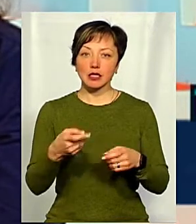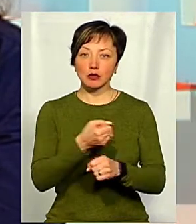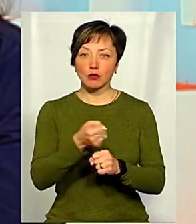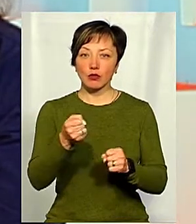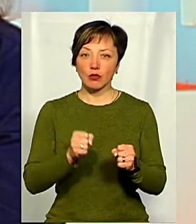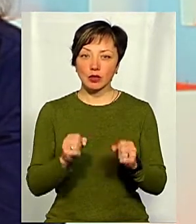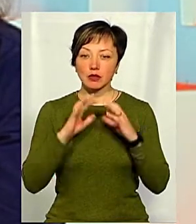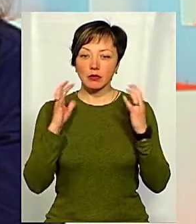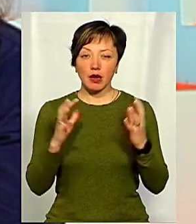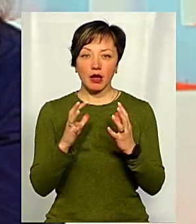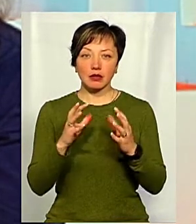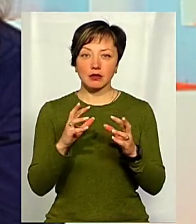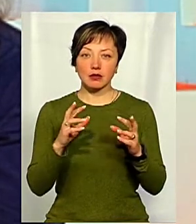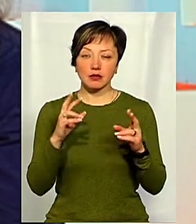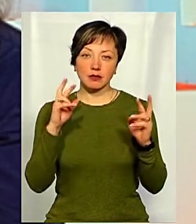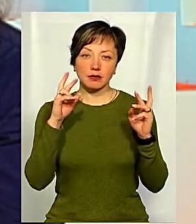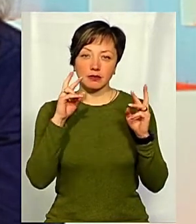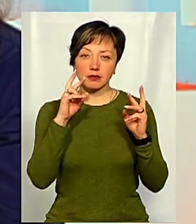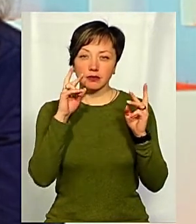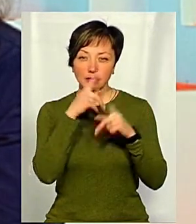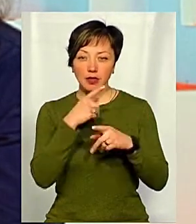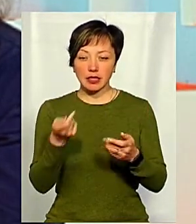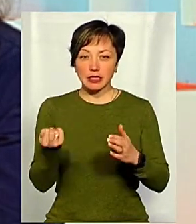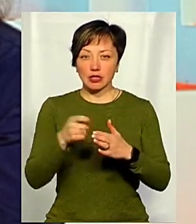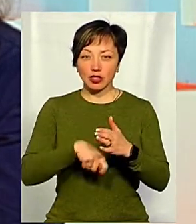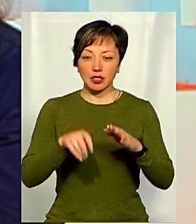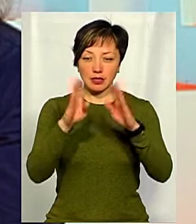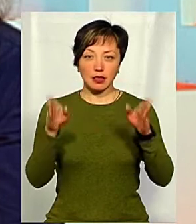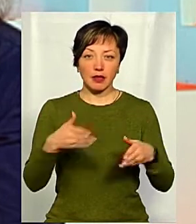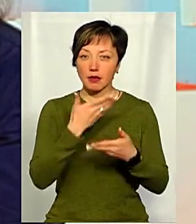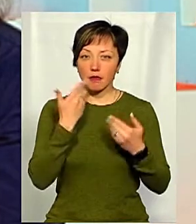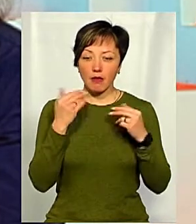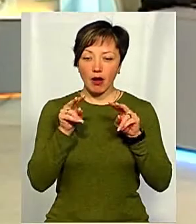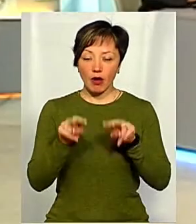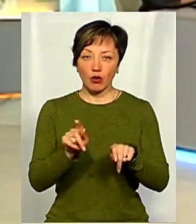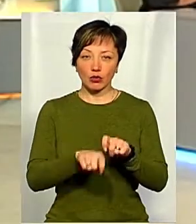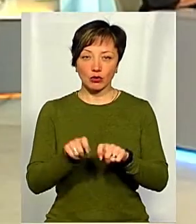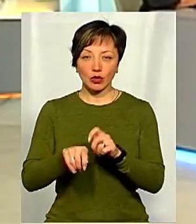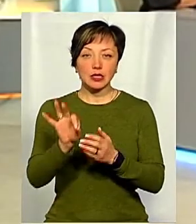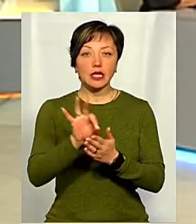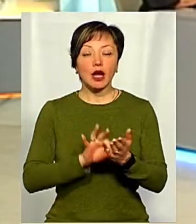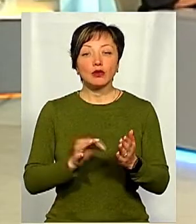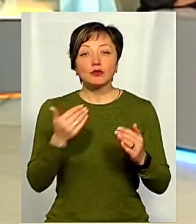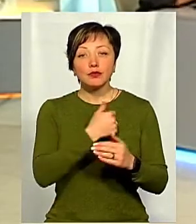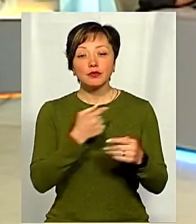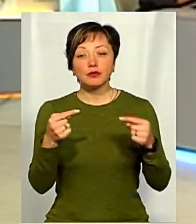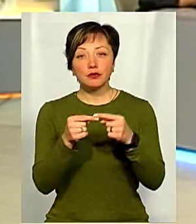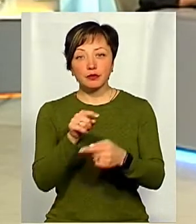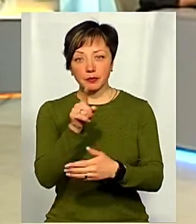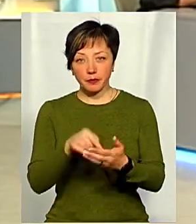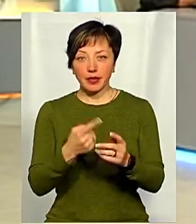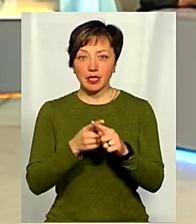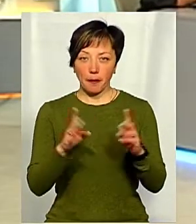неналежним чином у зачиненому сейфі і не здійснюється за неї належний контроль. Одразу уточню. Це